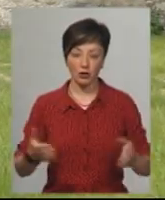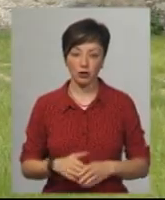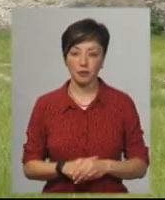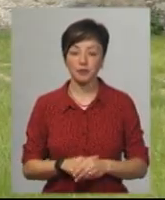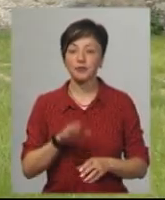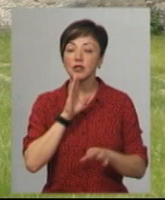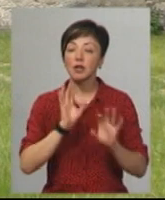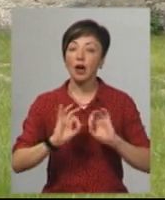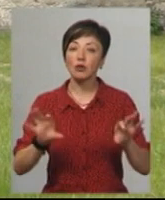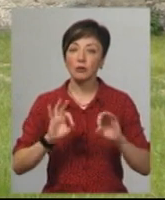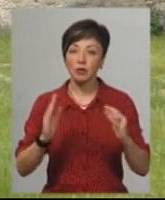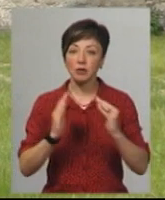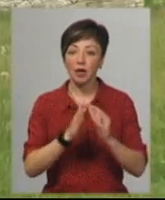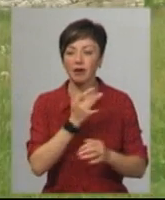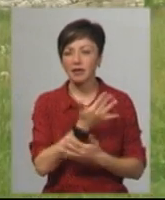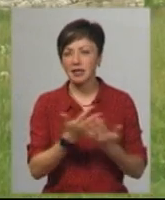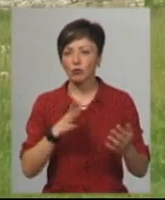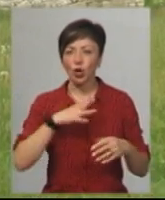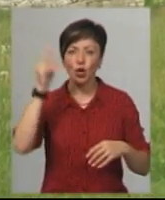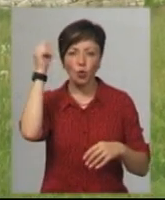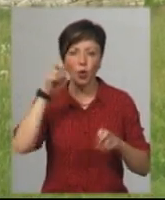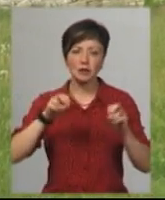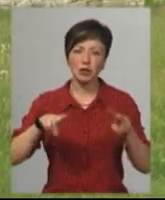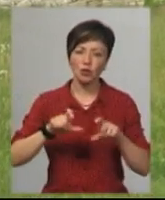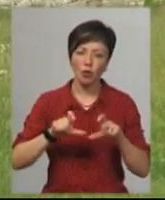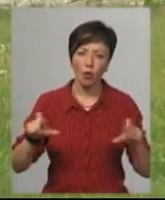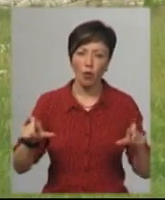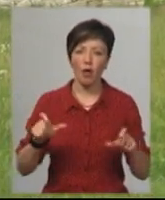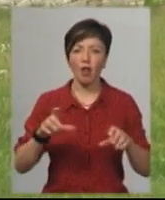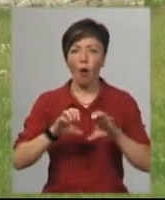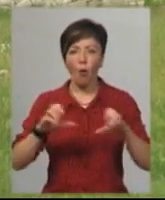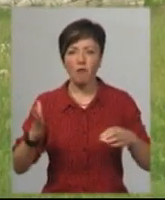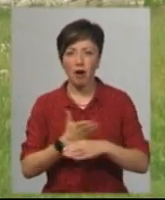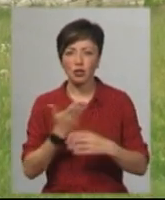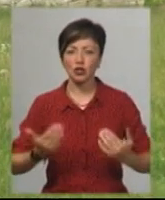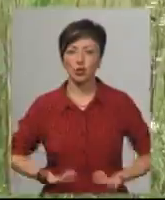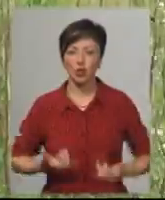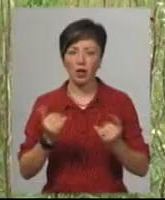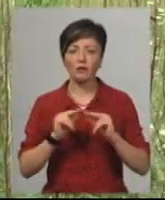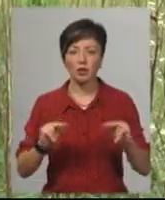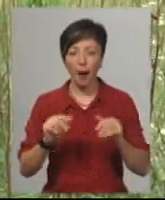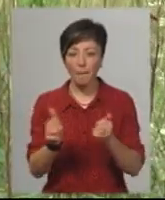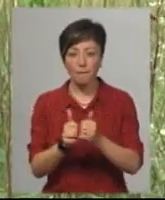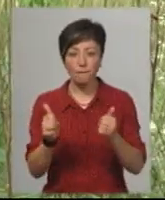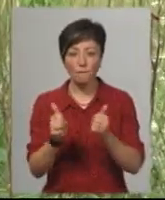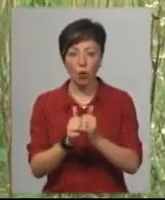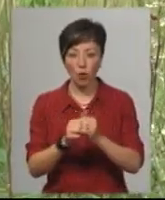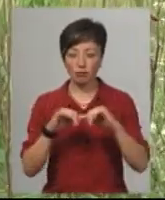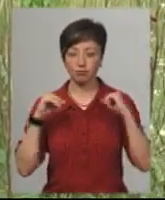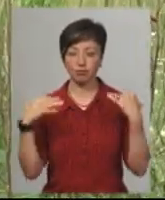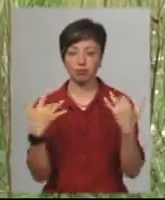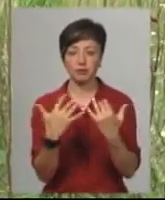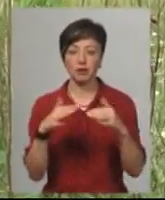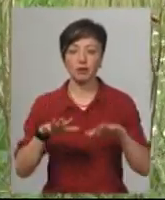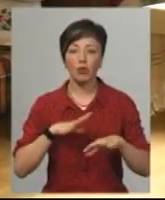Зі слів Лілії, в резиденції в різні часи були школа, спецшкола, ковбасня, житло для вчителів, а поряд на круглому форумі місці для збору громади та суду